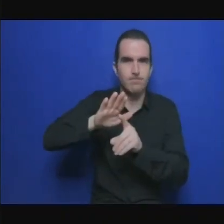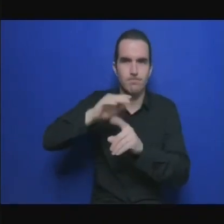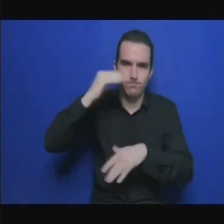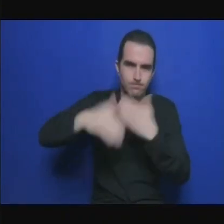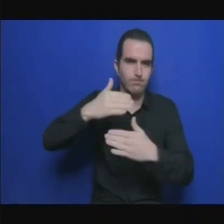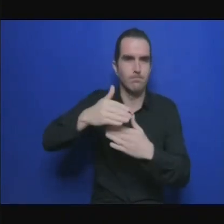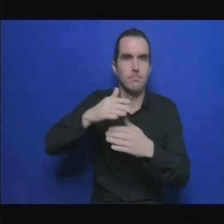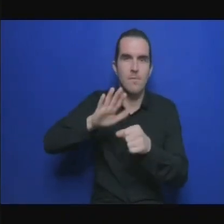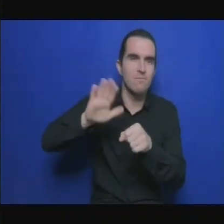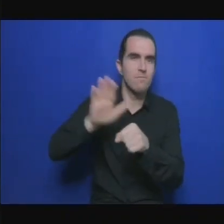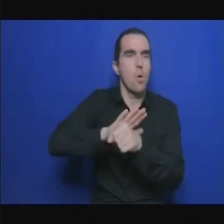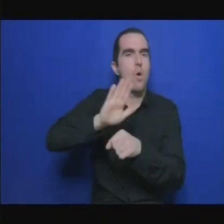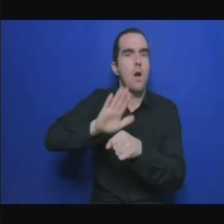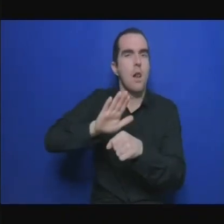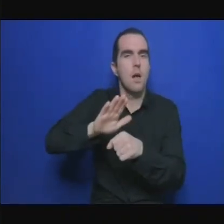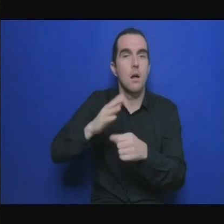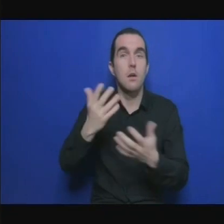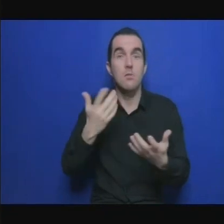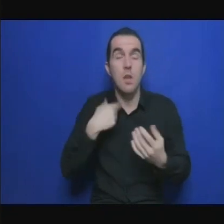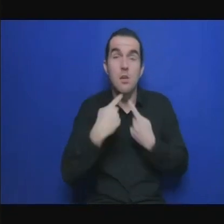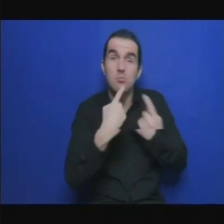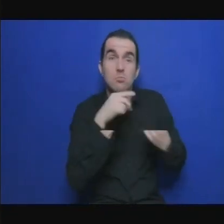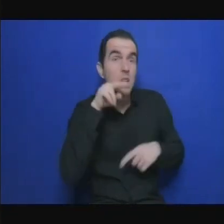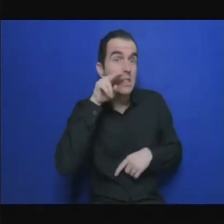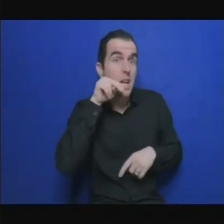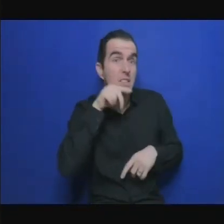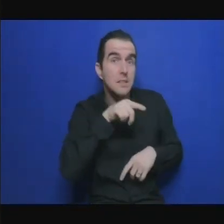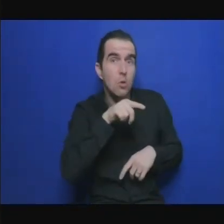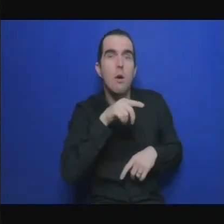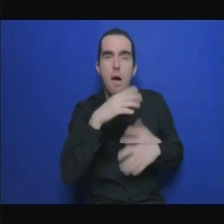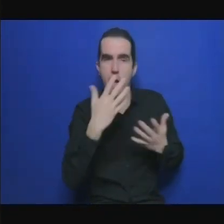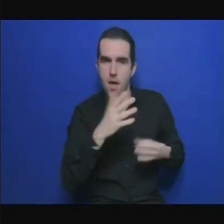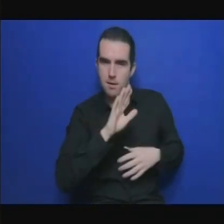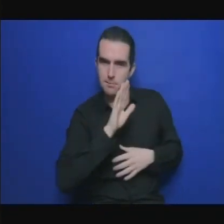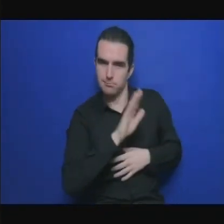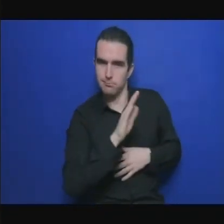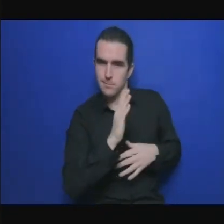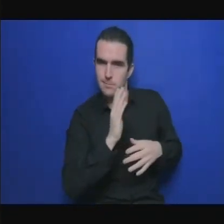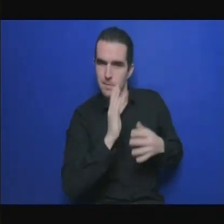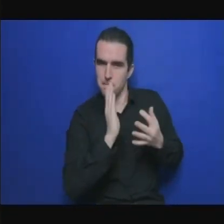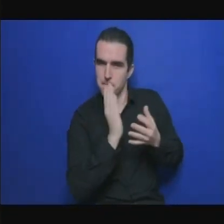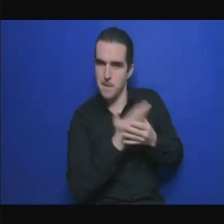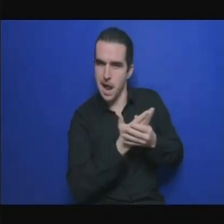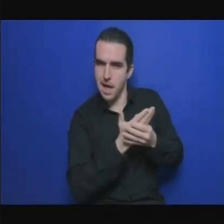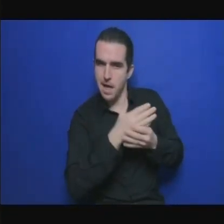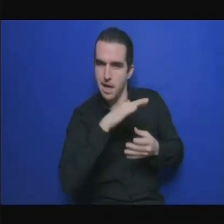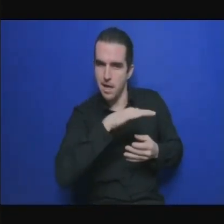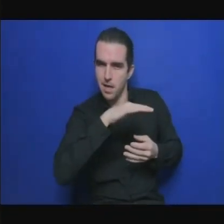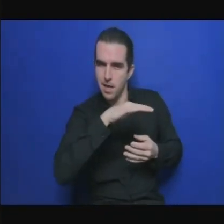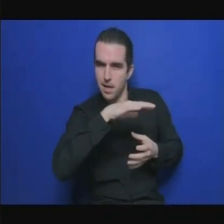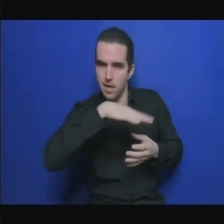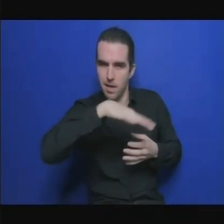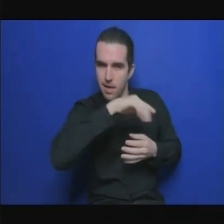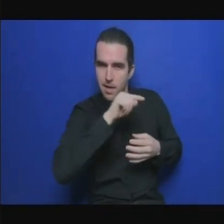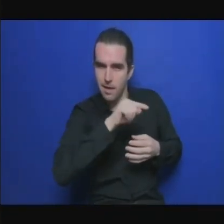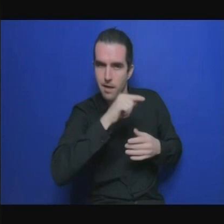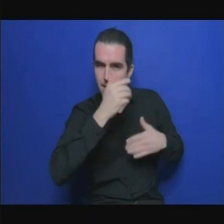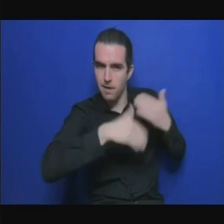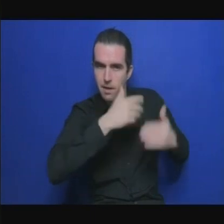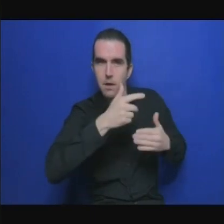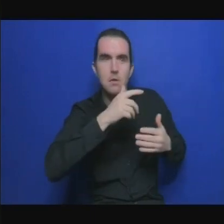des facilités pour que l'on puisse utiliser ces fonds avec des devises locales mais